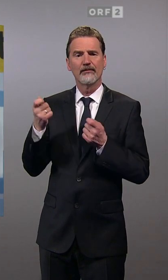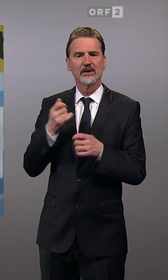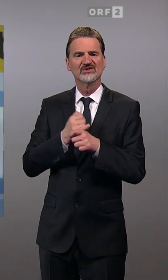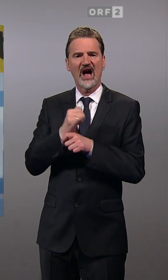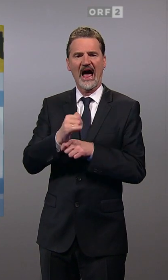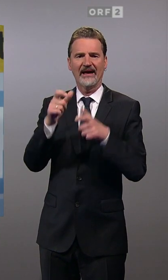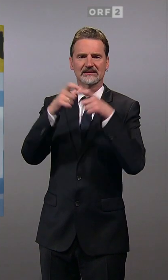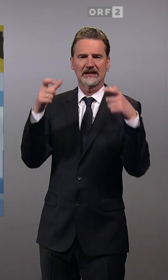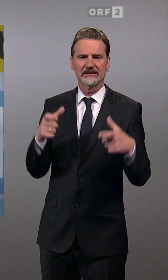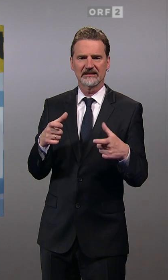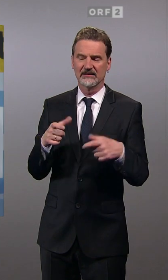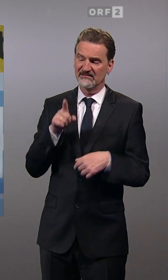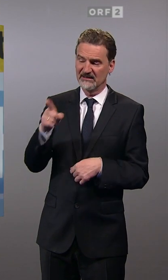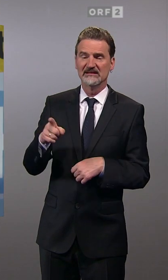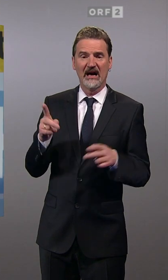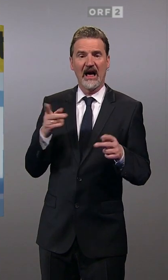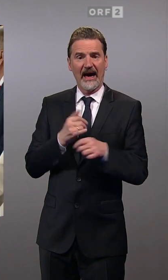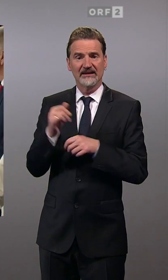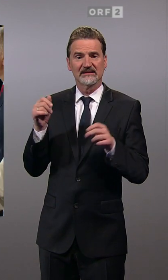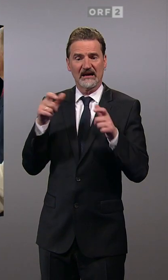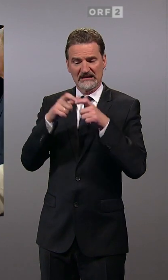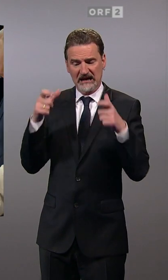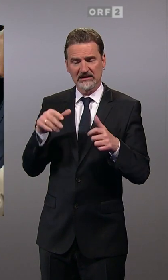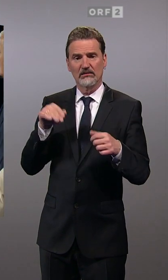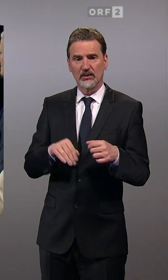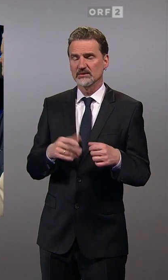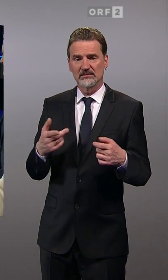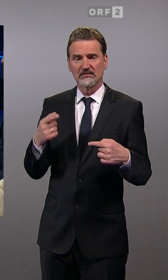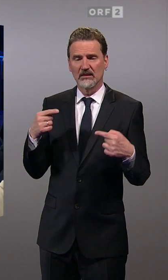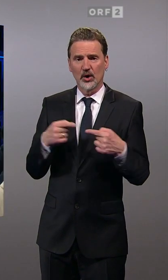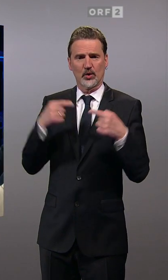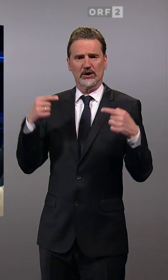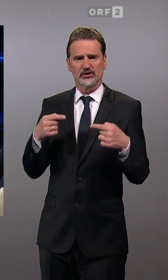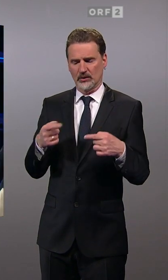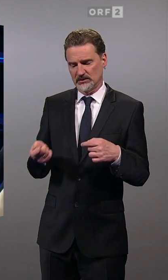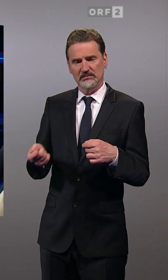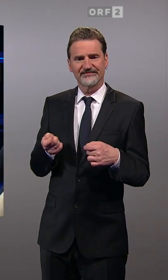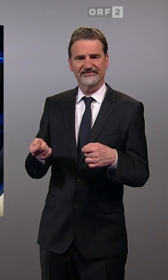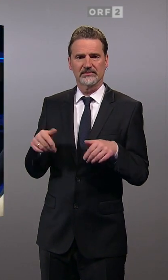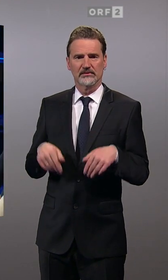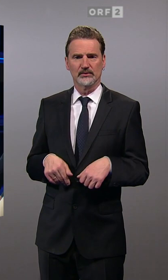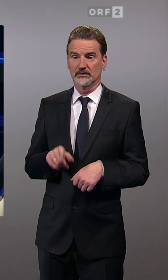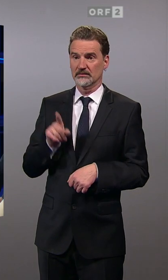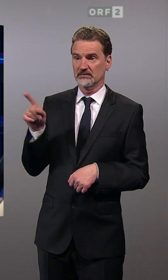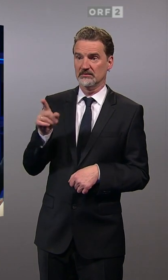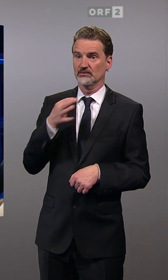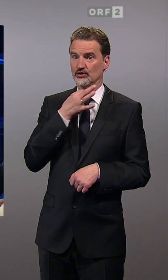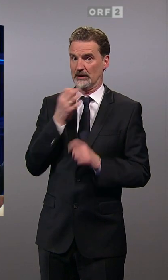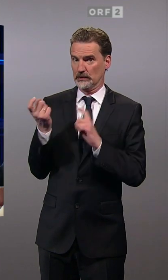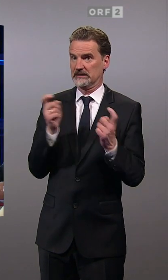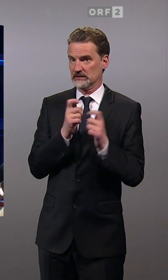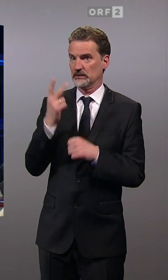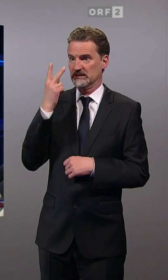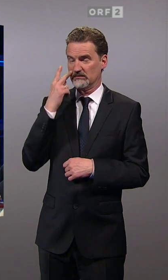wir diesem Eiskasten einen Kurzschluss verpassen. Hitzige Stimmung auch bei der letzten Diskussion vor der Wahl. Sie